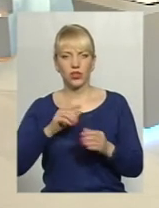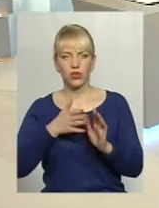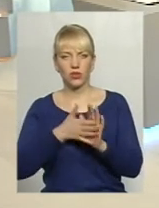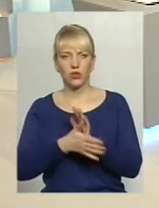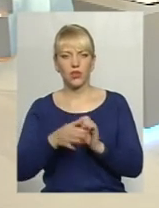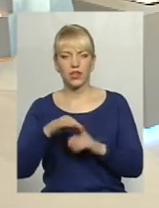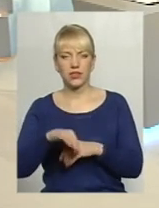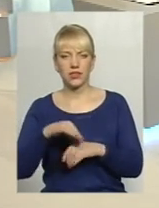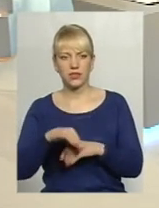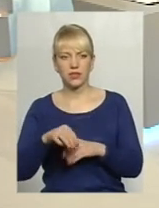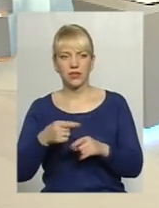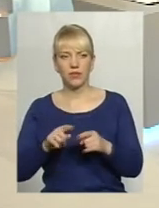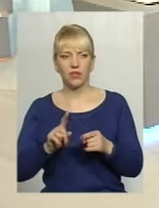так?